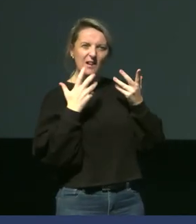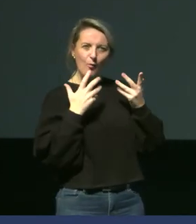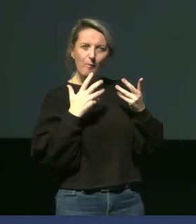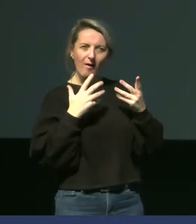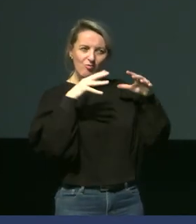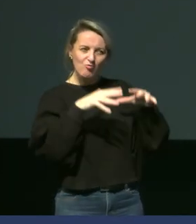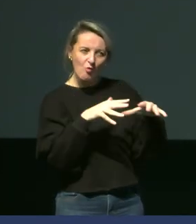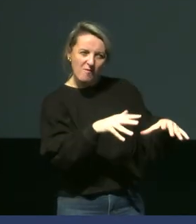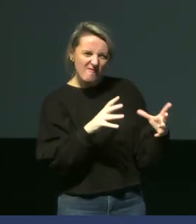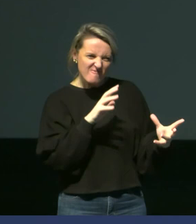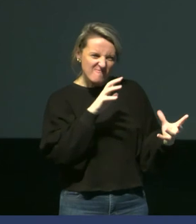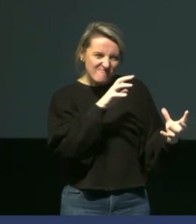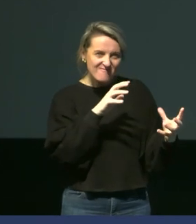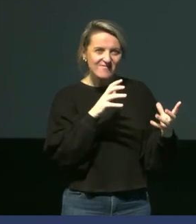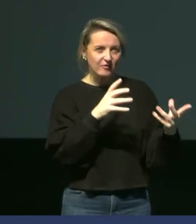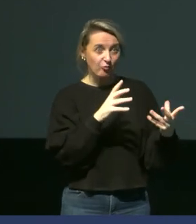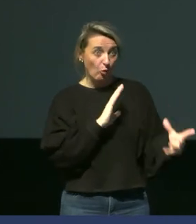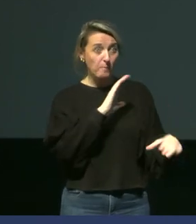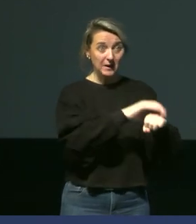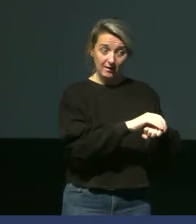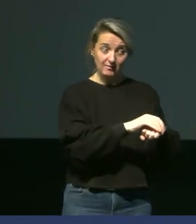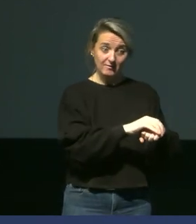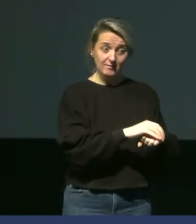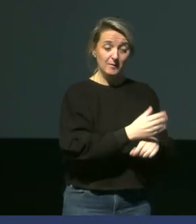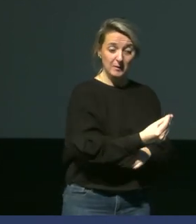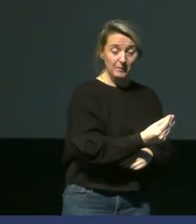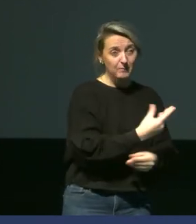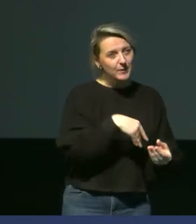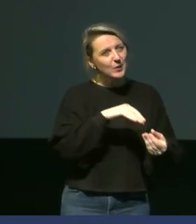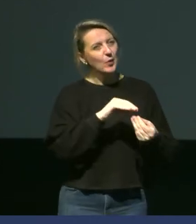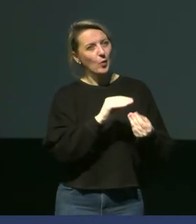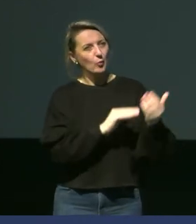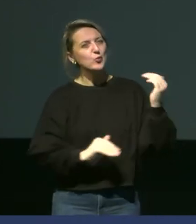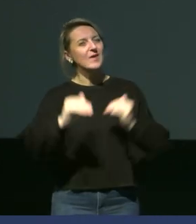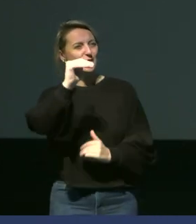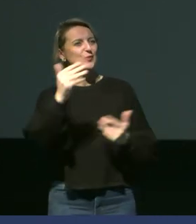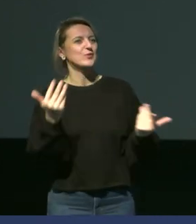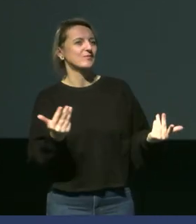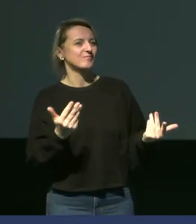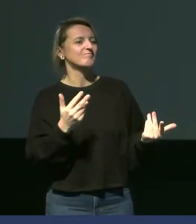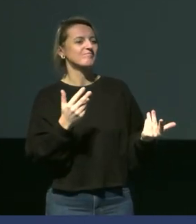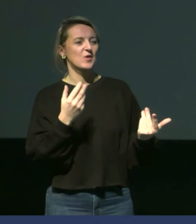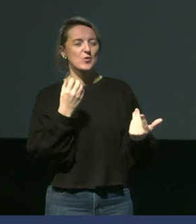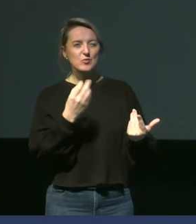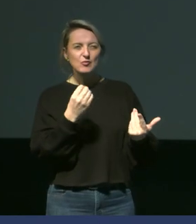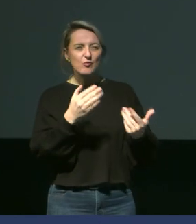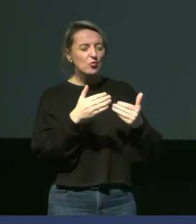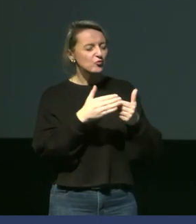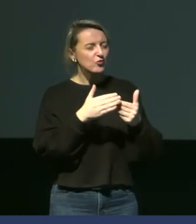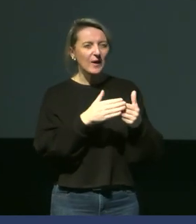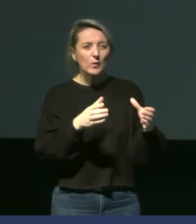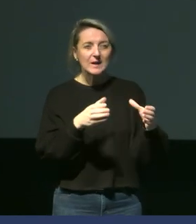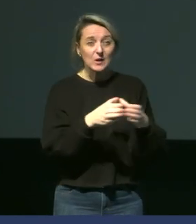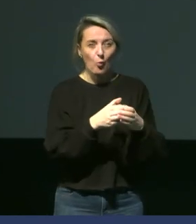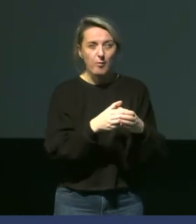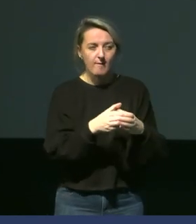poussins. Il va même prédater les adultes. On a l'occasion de voir ces scènes régulièrement juste au pied des colonies, au